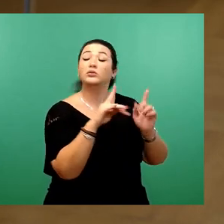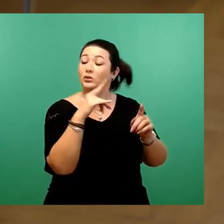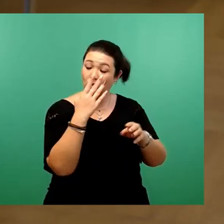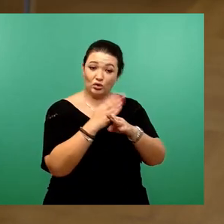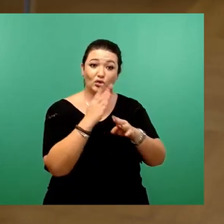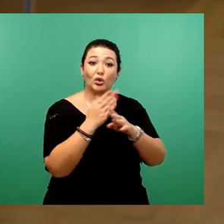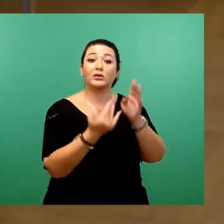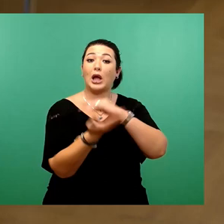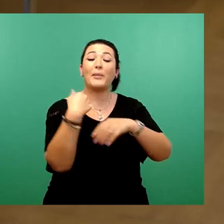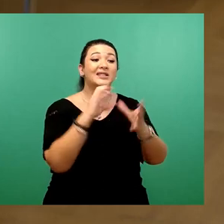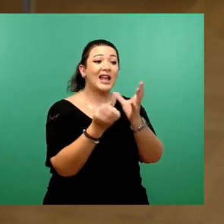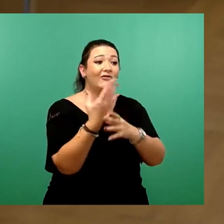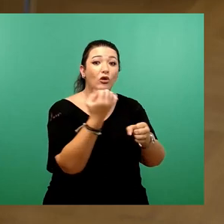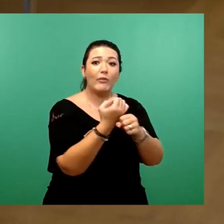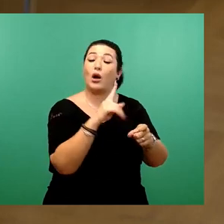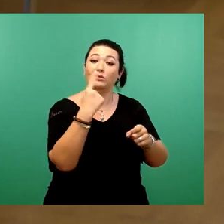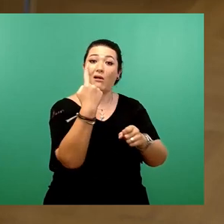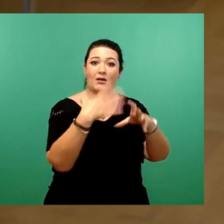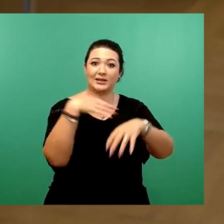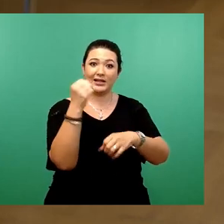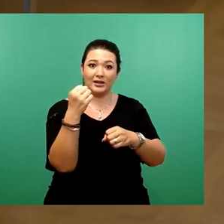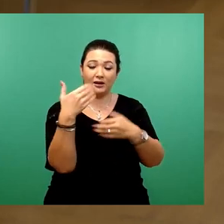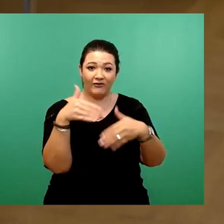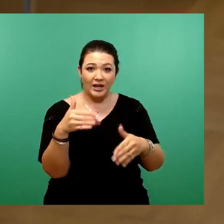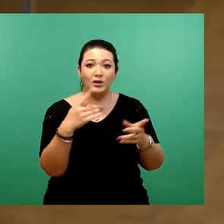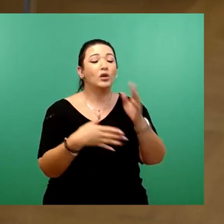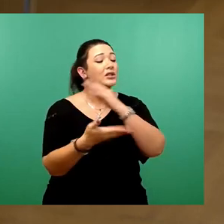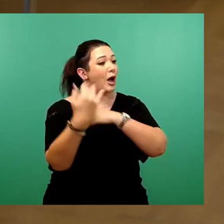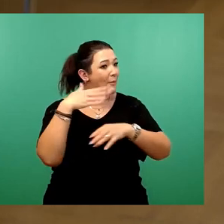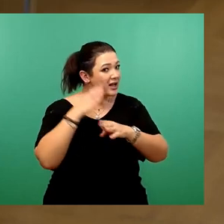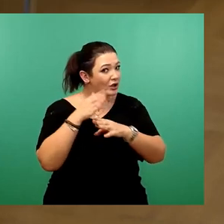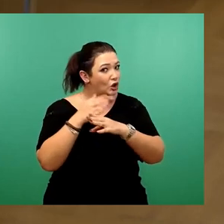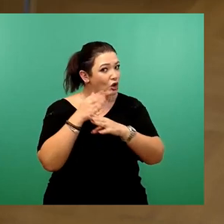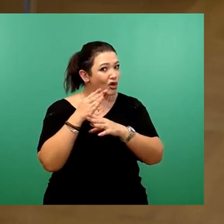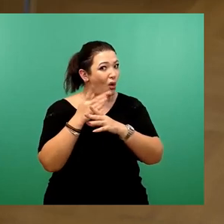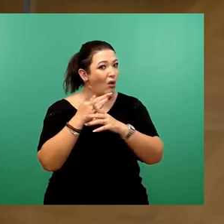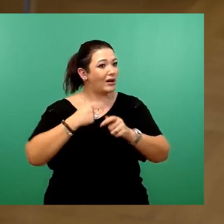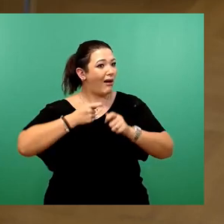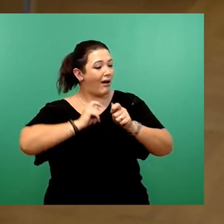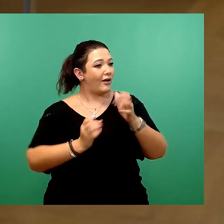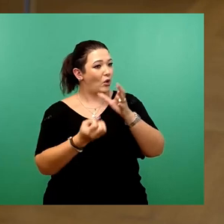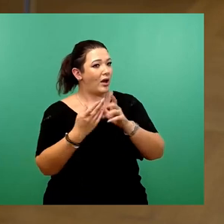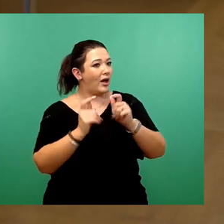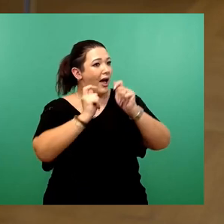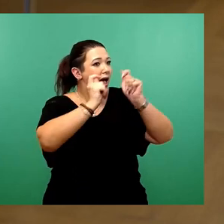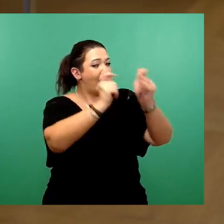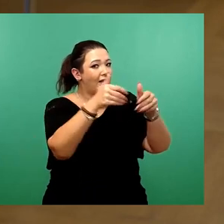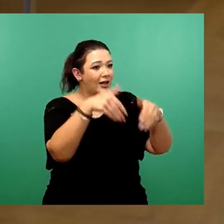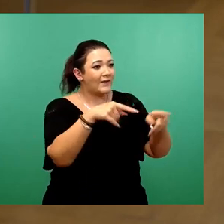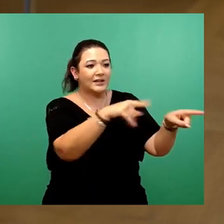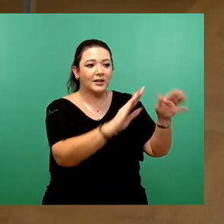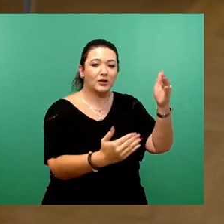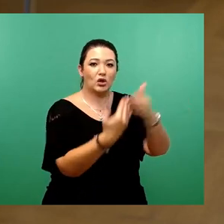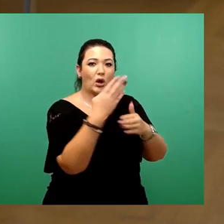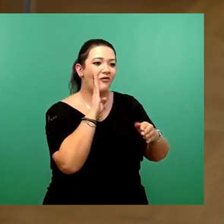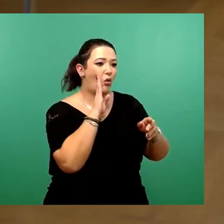Des Weiteren gibt es einen vor Jahren beschlossenen Antrag der CDU-Fraktion zur Schaffung eines neuen Ortskernes in Tolkewitz und Seidnitz.